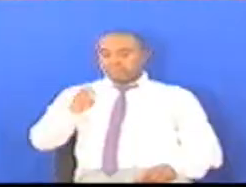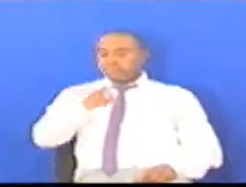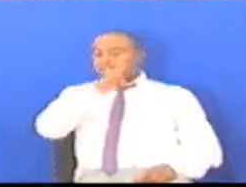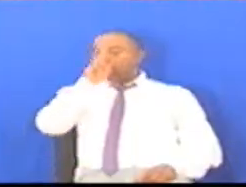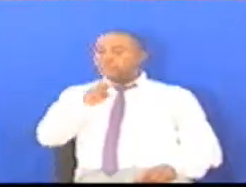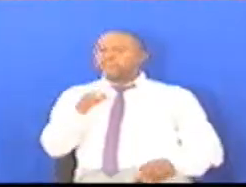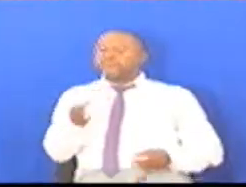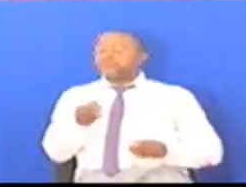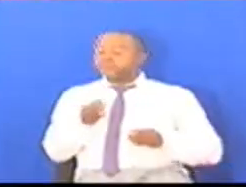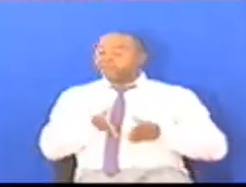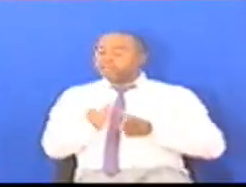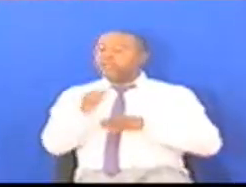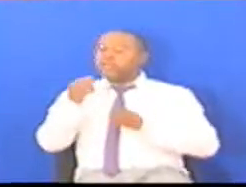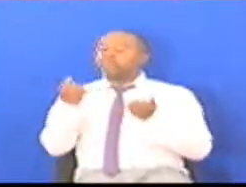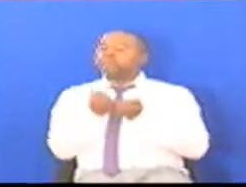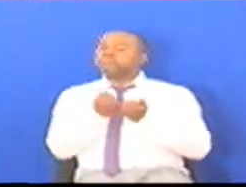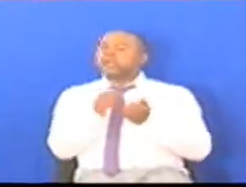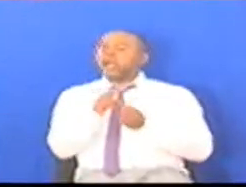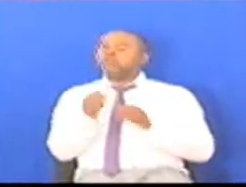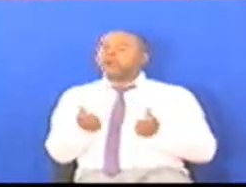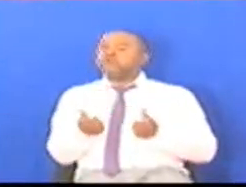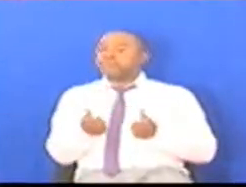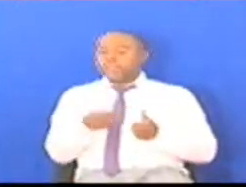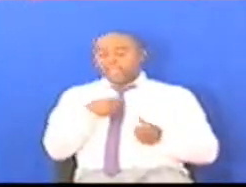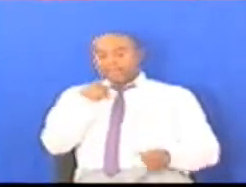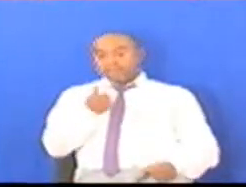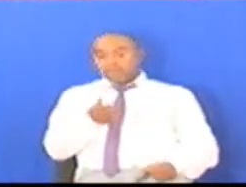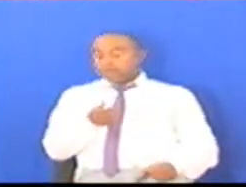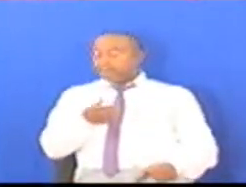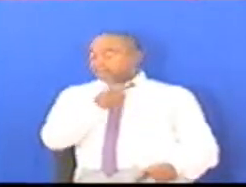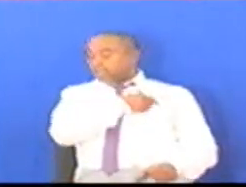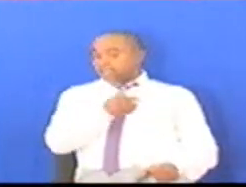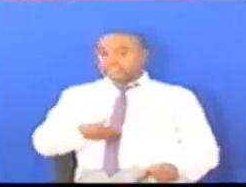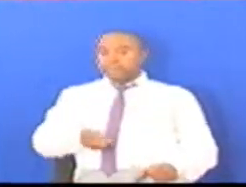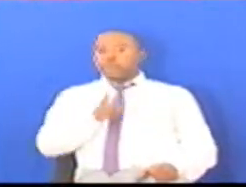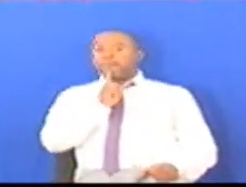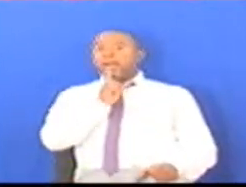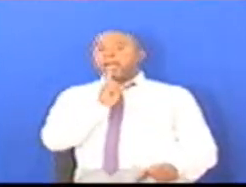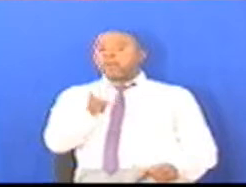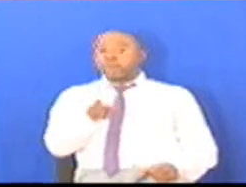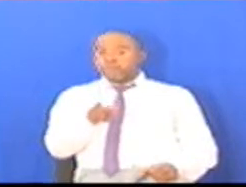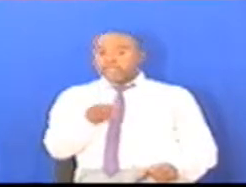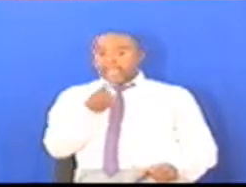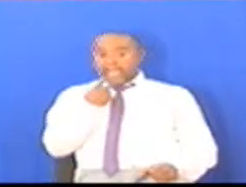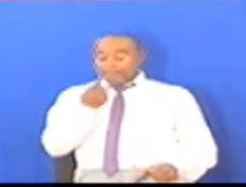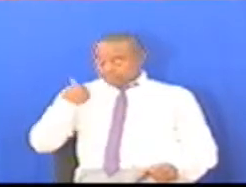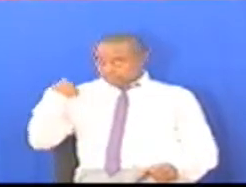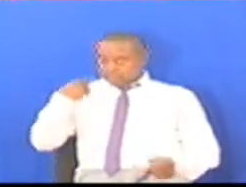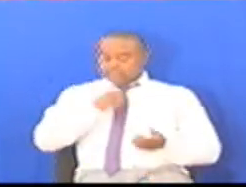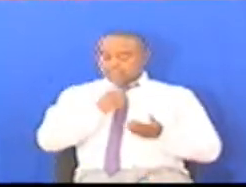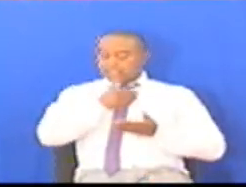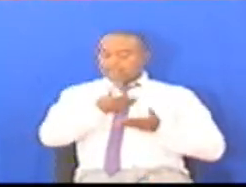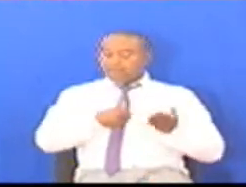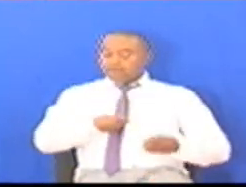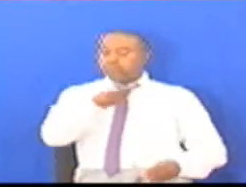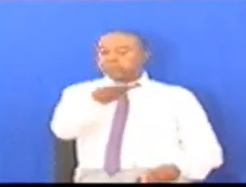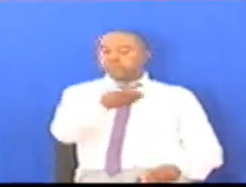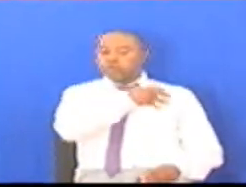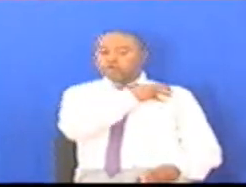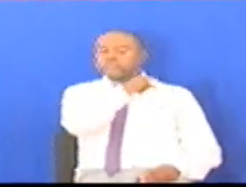tengenezwa Nkambia bado Na haka toa magizo Na haka sema niandike barua Kuenda kwa waziri